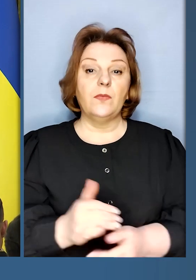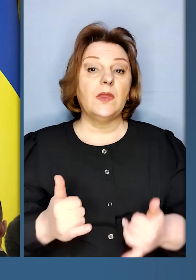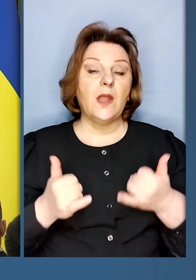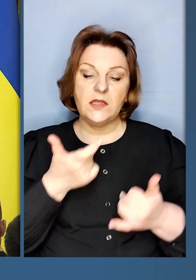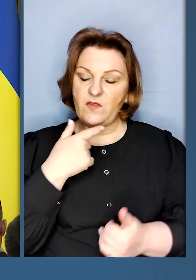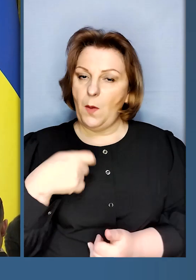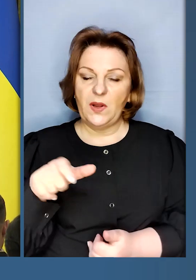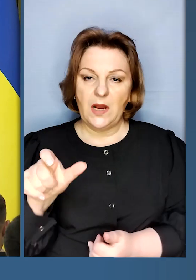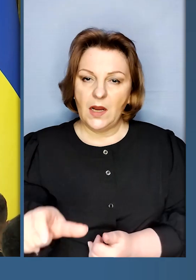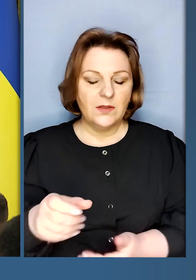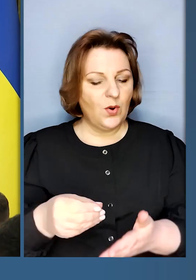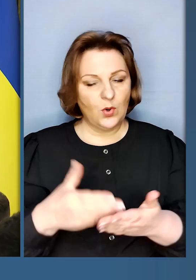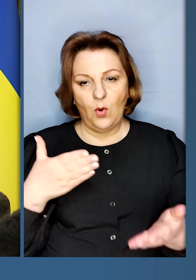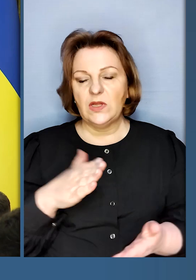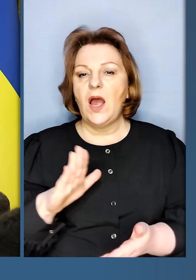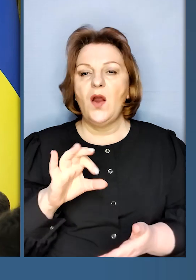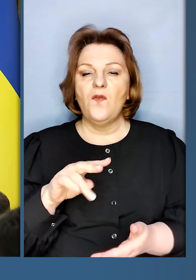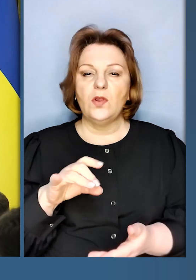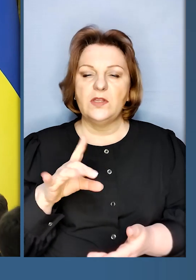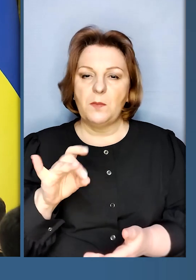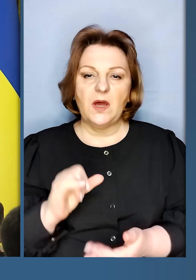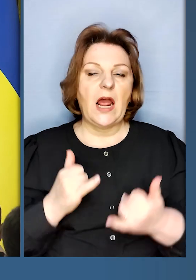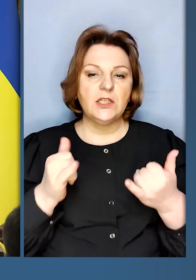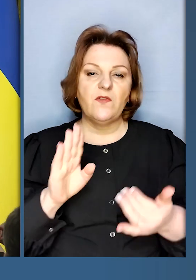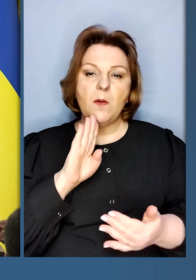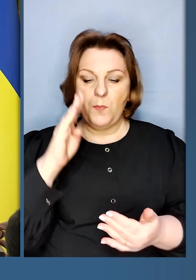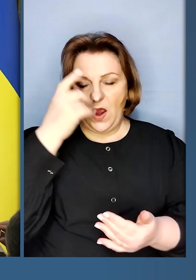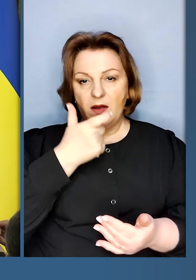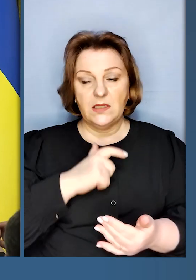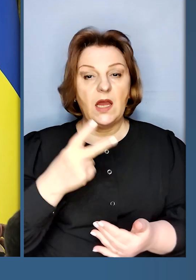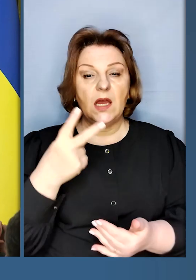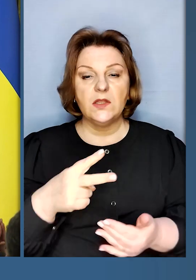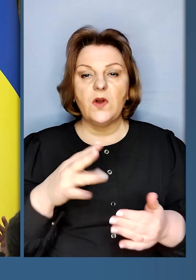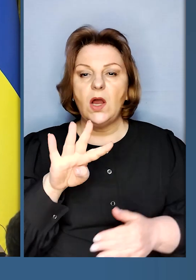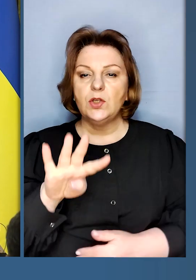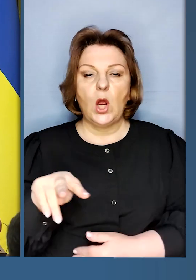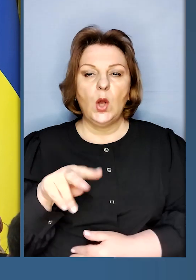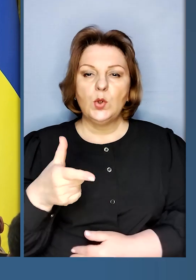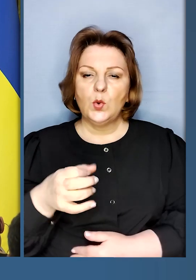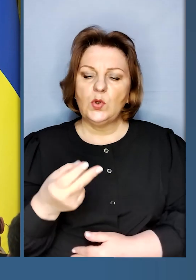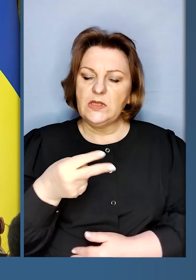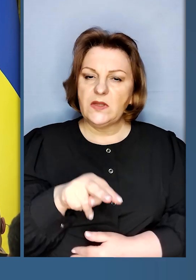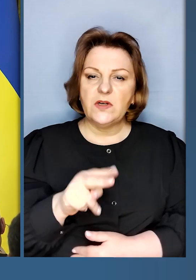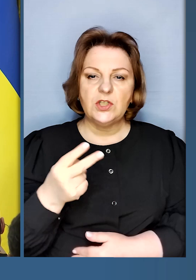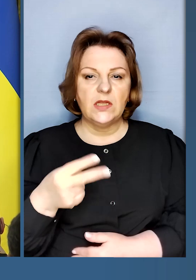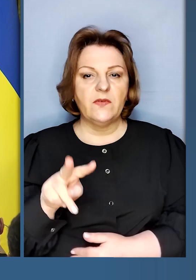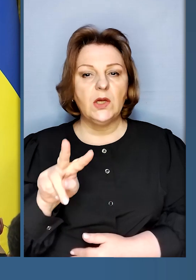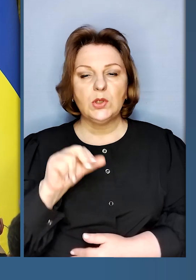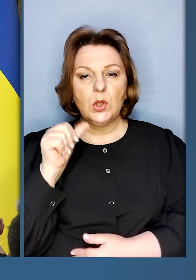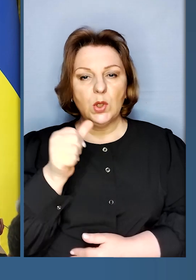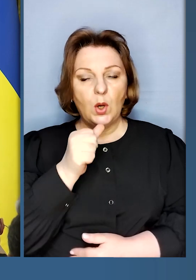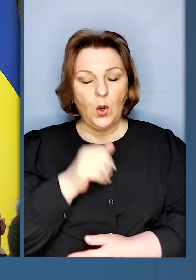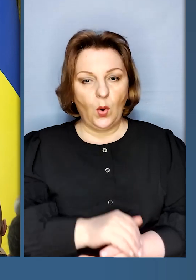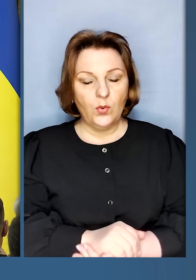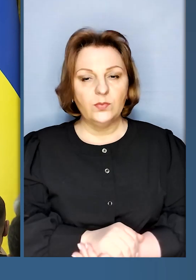Шановний пане Президенте, дорогий Володимире, шановні пані та панове, 24 лютого 2022